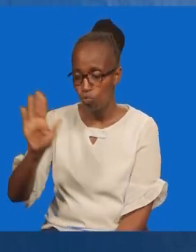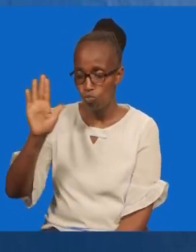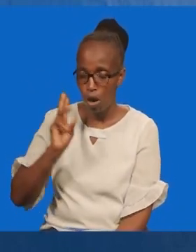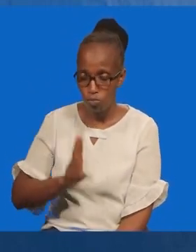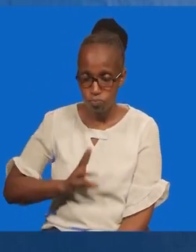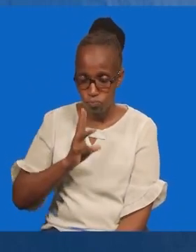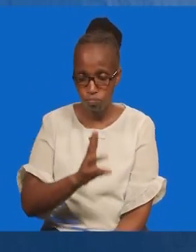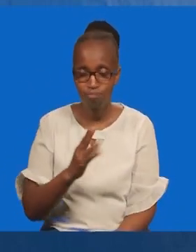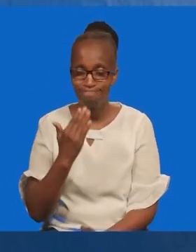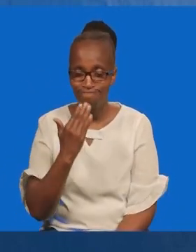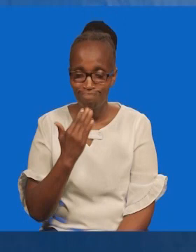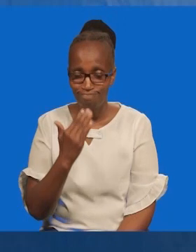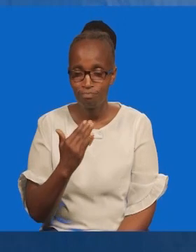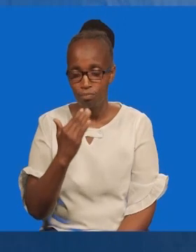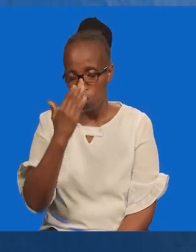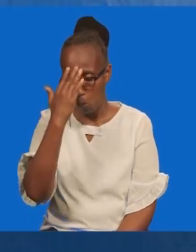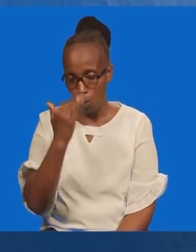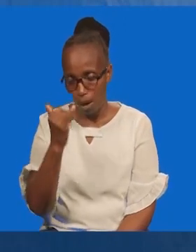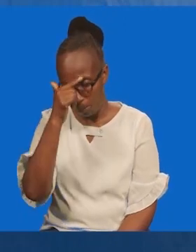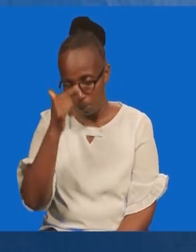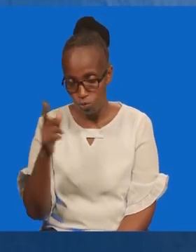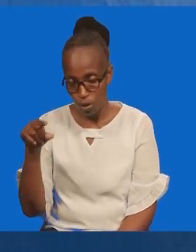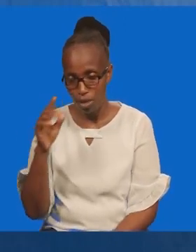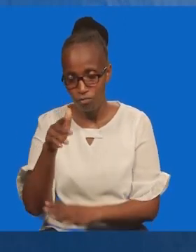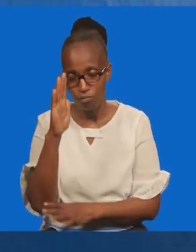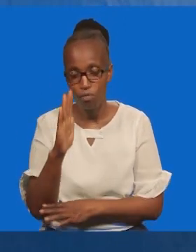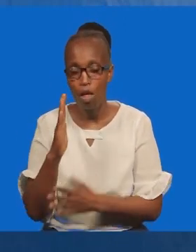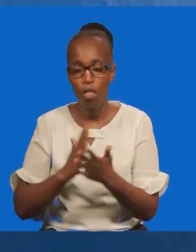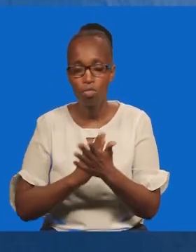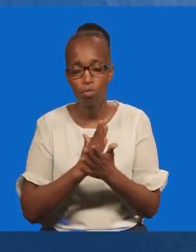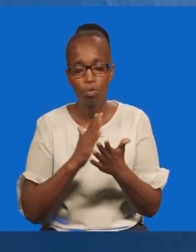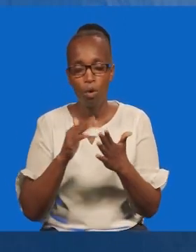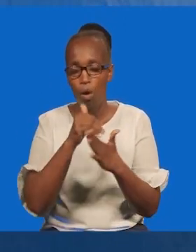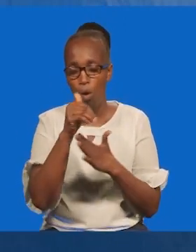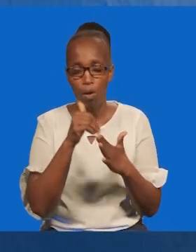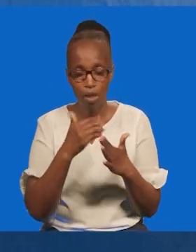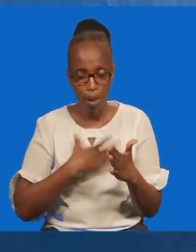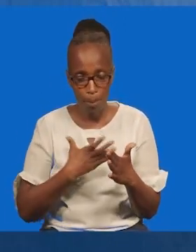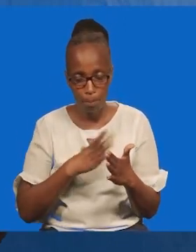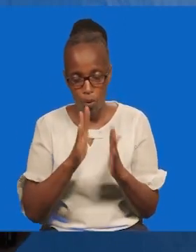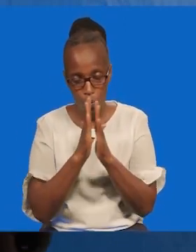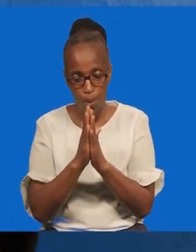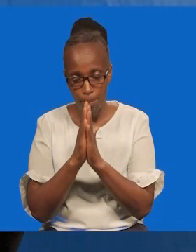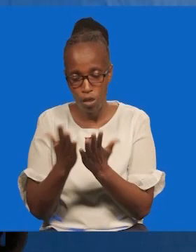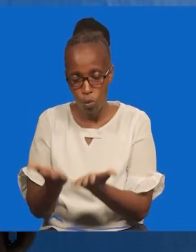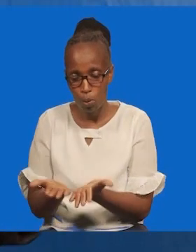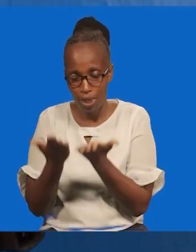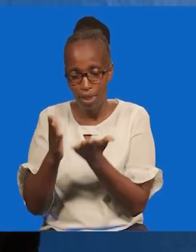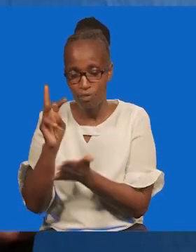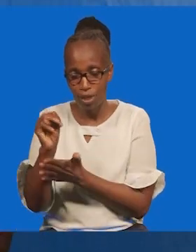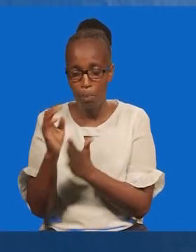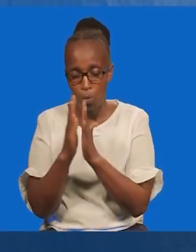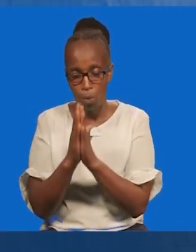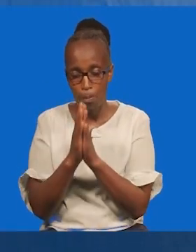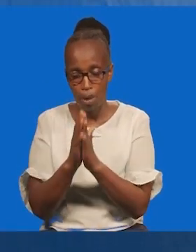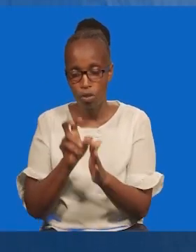yako. Ya kitendeka ndani ya maisha yake. Bado ni asante. Sababu wewe ni mwana. Saidia watu wako. Uainua katika kivu wango